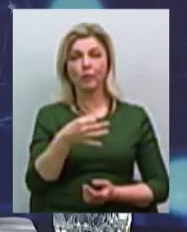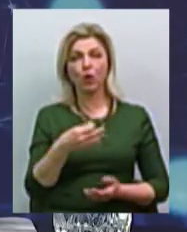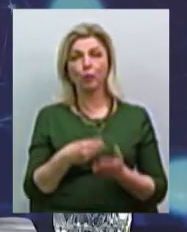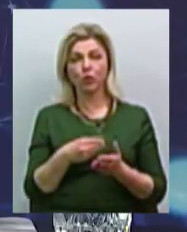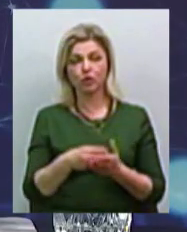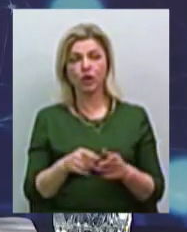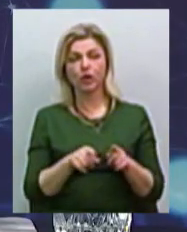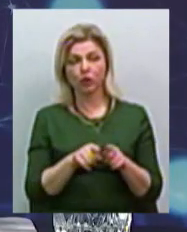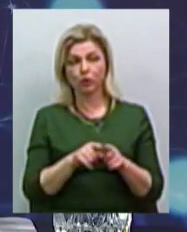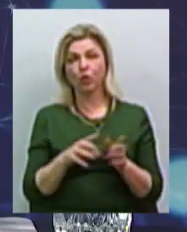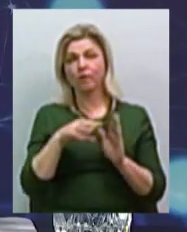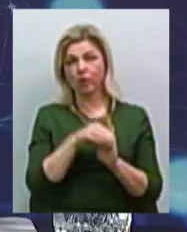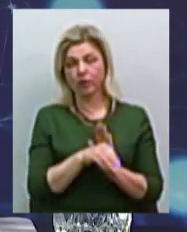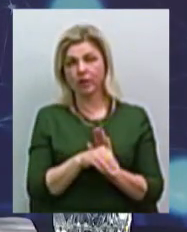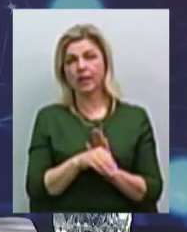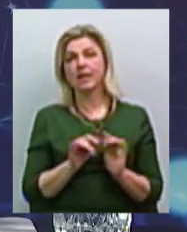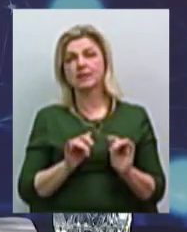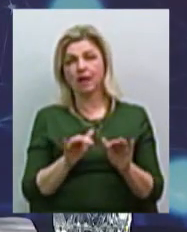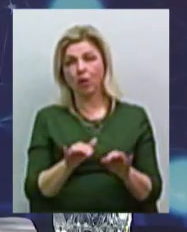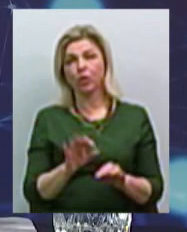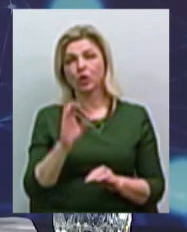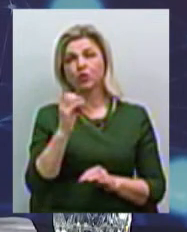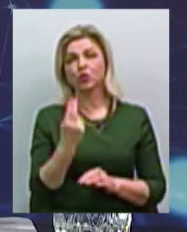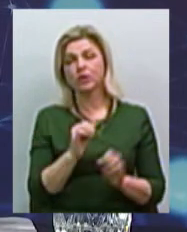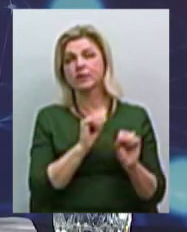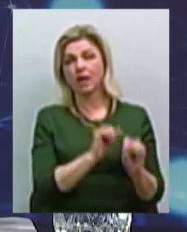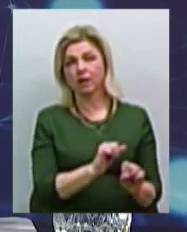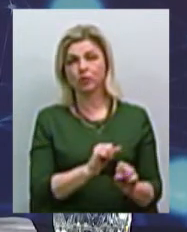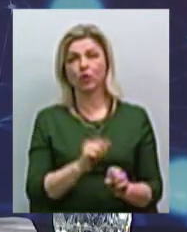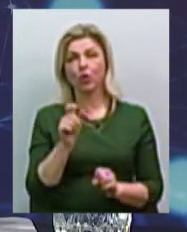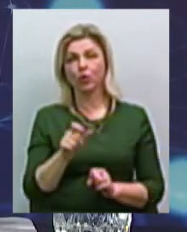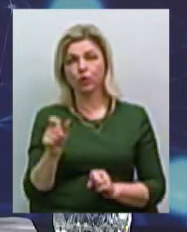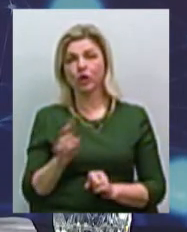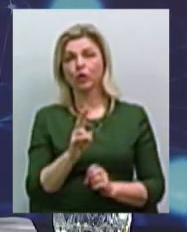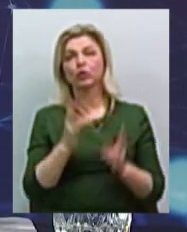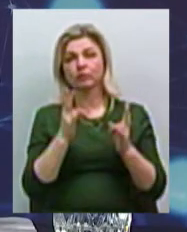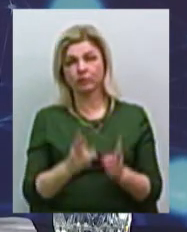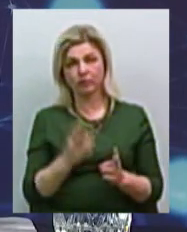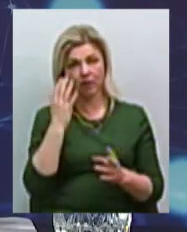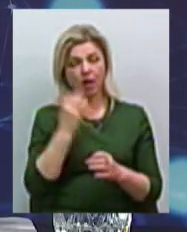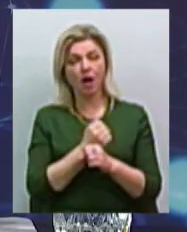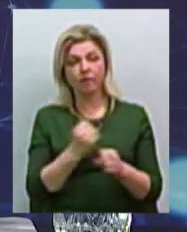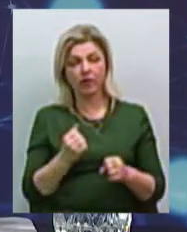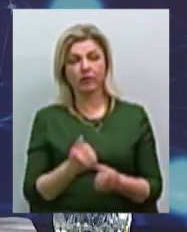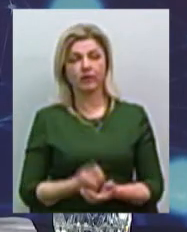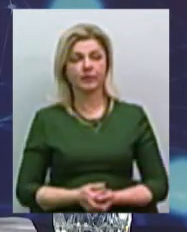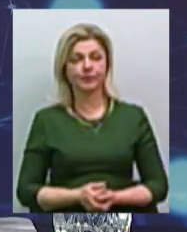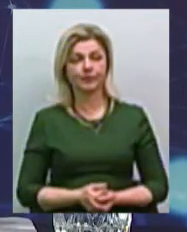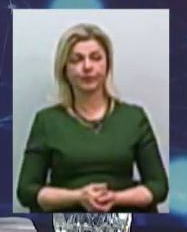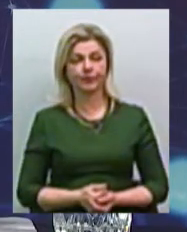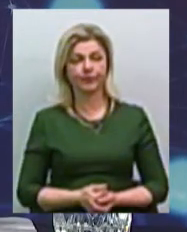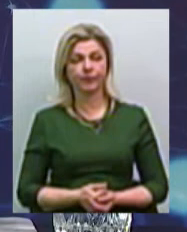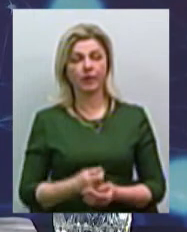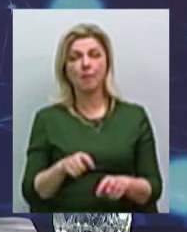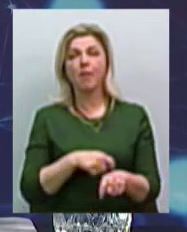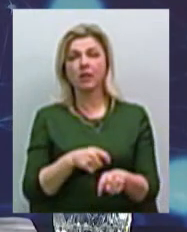також передбачені певні заходи щодо соціального захисту осіб, які посреждали на чернобильській катастрофі. Це і, звичайно, надання